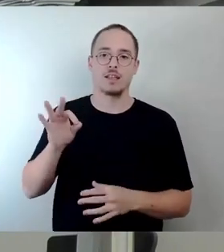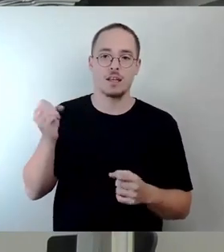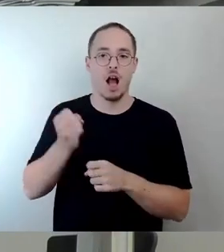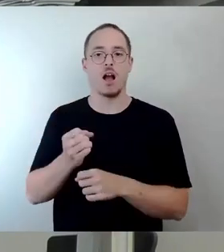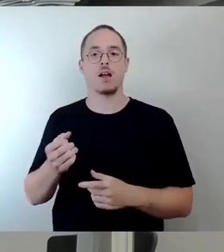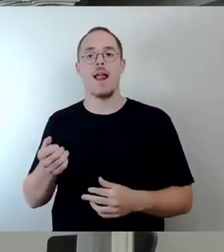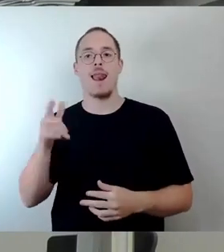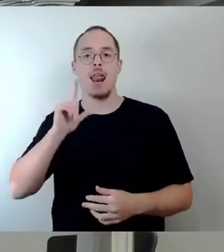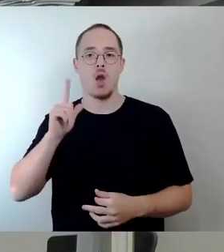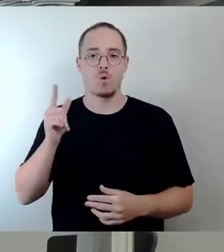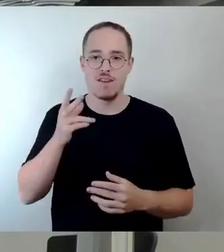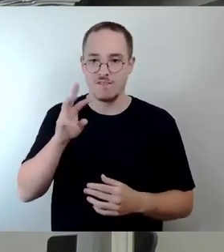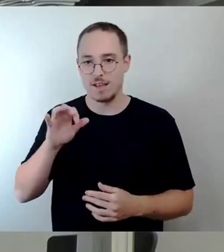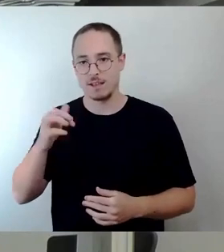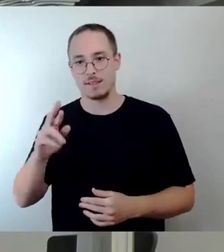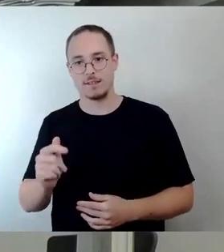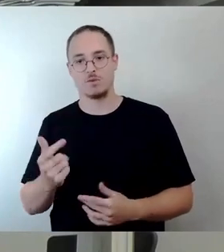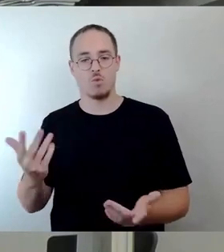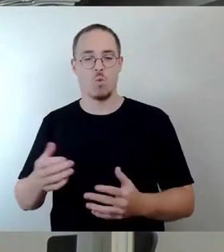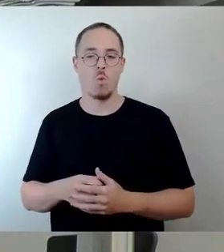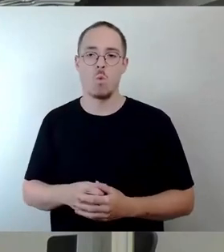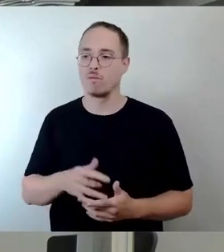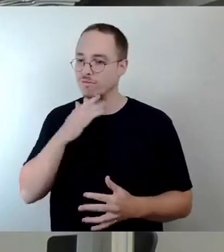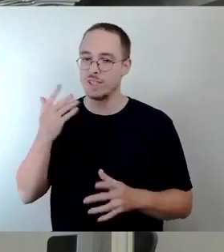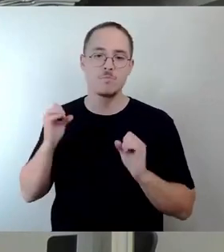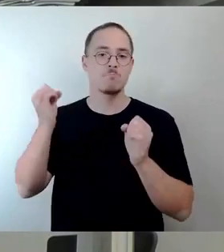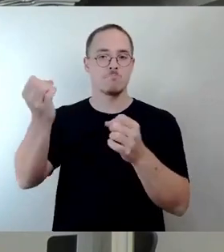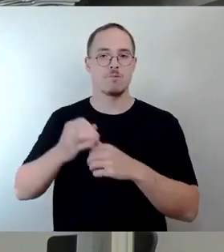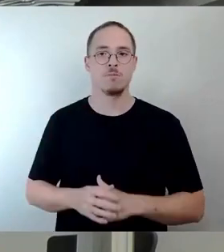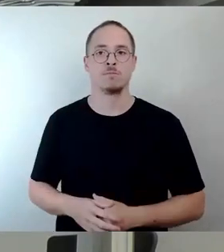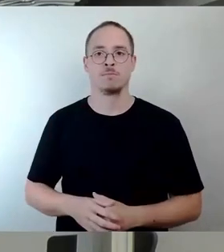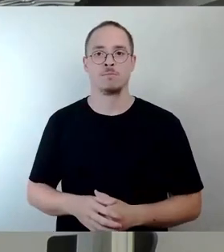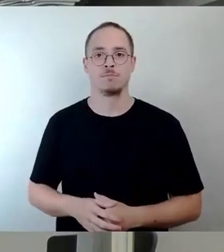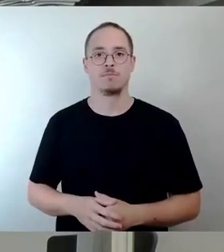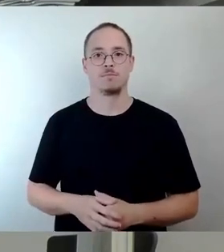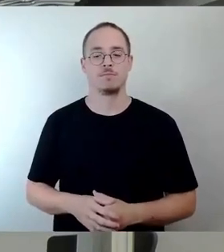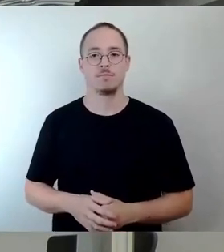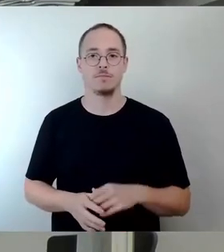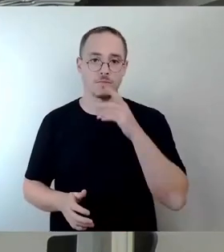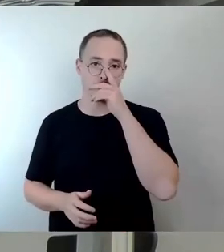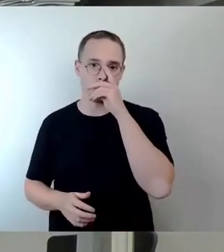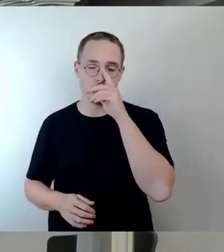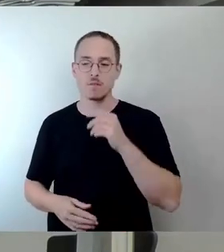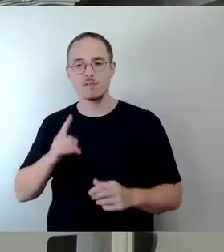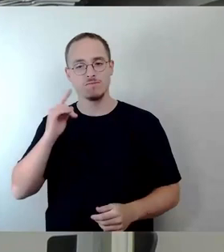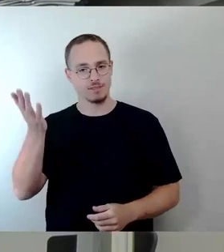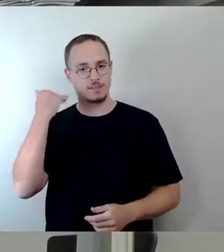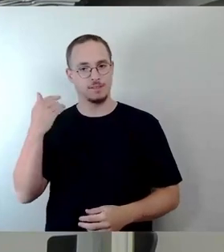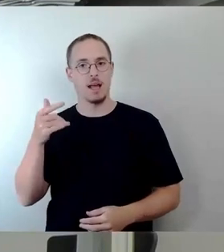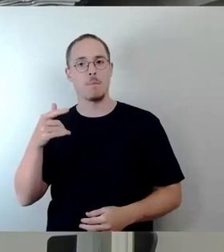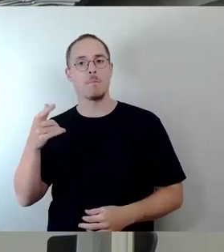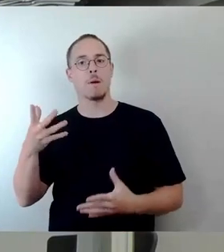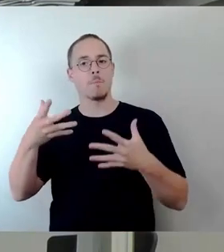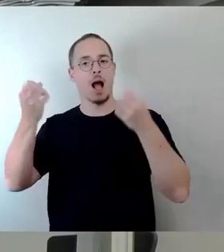man diese Gebäude als optisch verschlissen betrachtet. Man hat eigentlich alles zum Abriss freigestellt. Wir kennen das von der Prager Straße, vieles ist abgerissen worden. Man hat dann